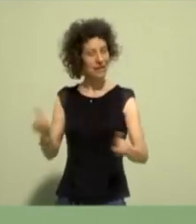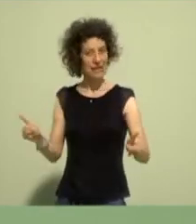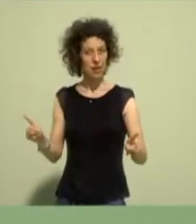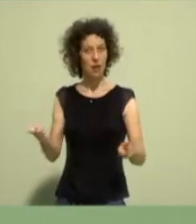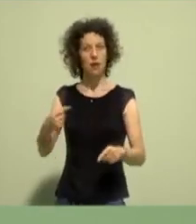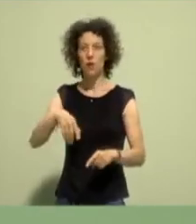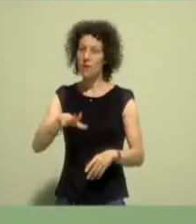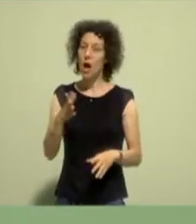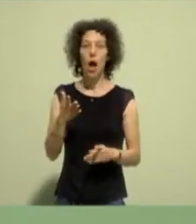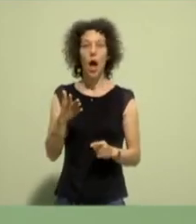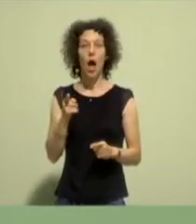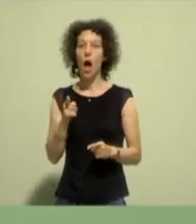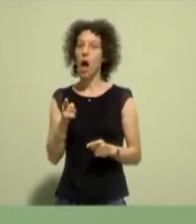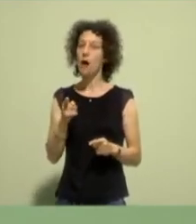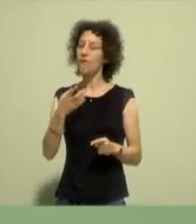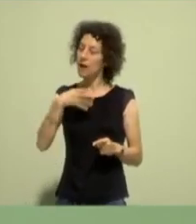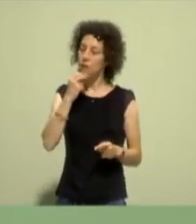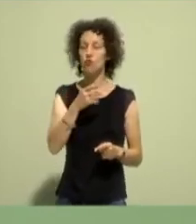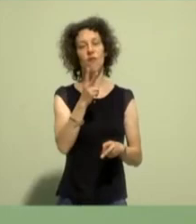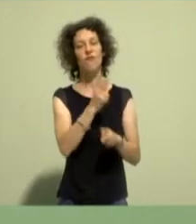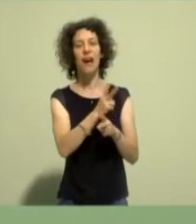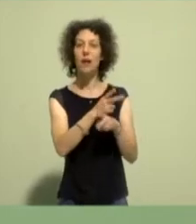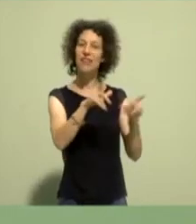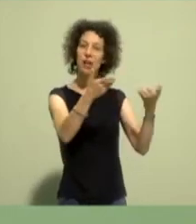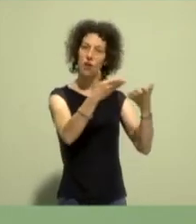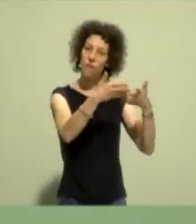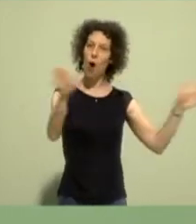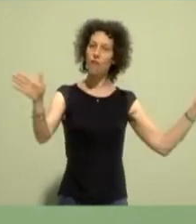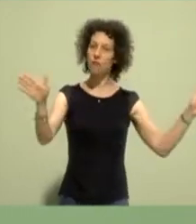werden nie aufhören, dem eine offene Gesellschaft entgegenzusetzen.